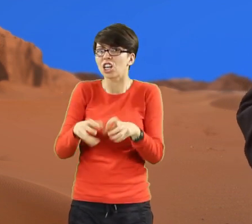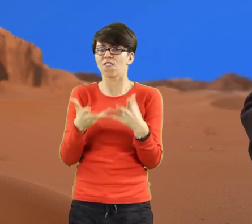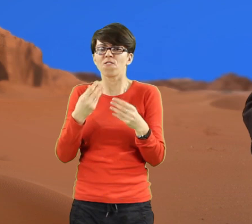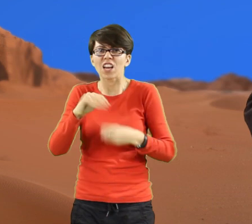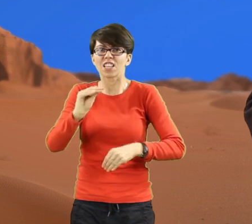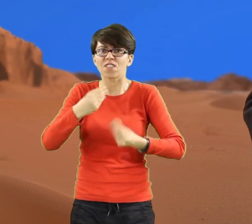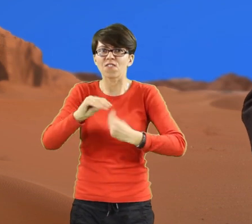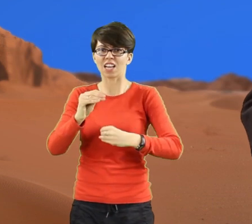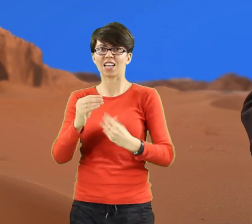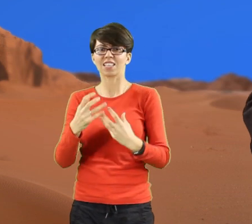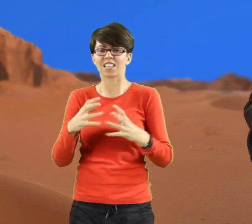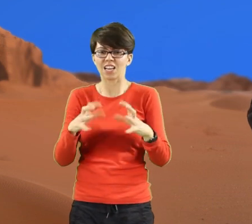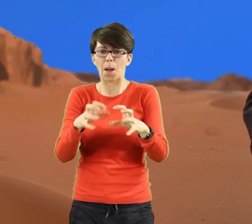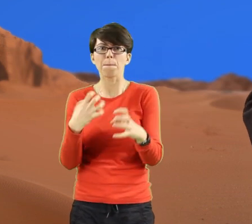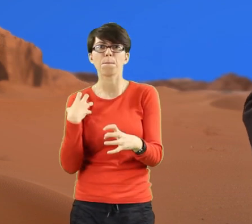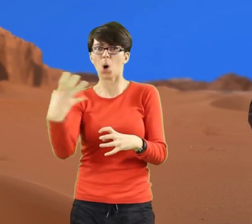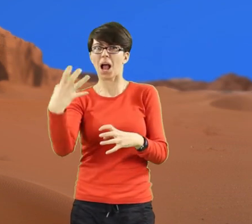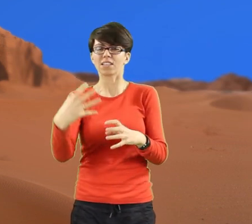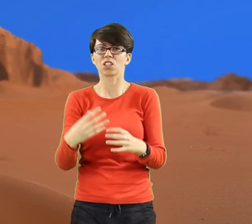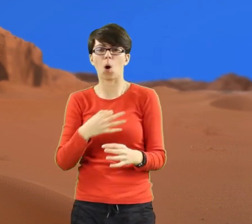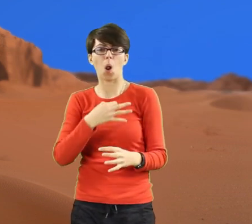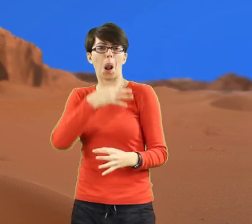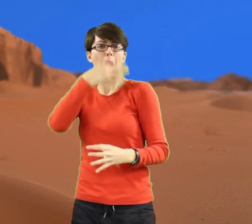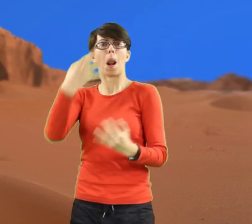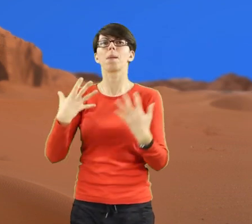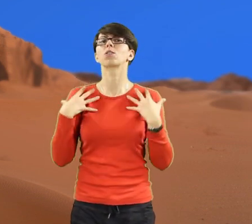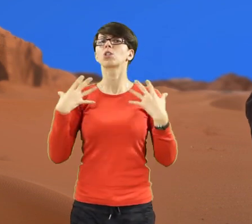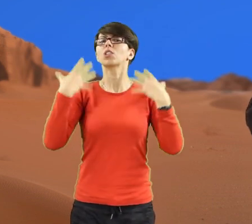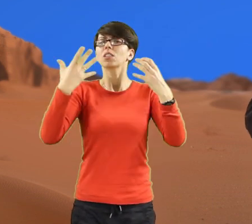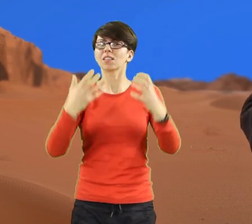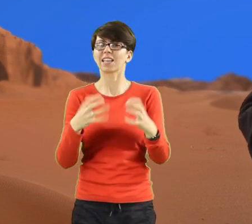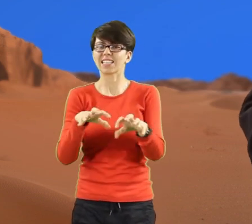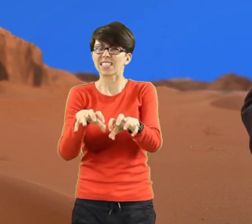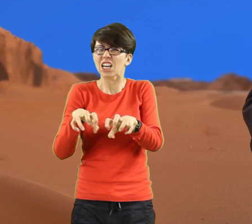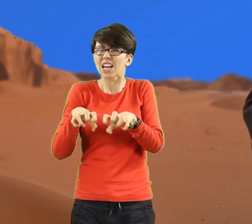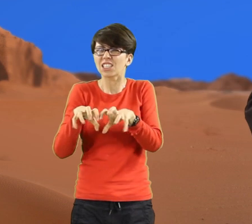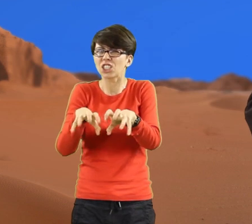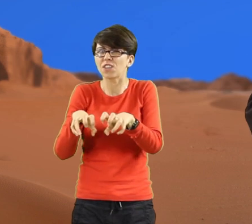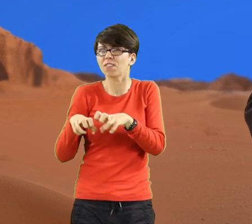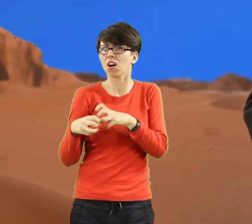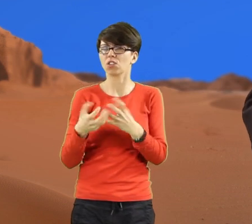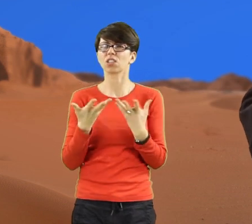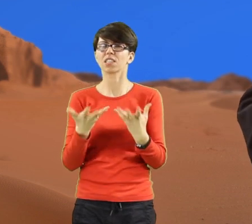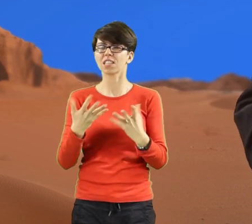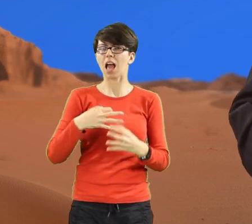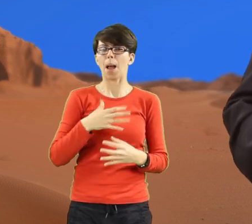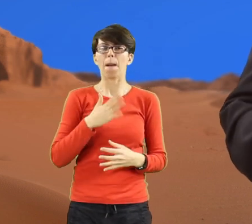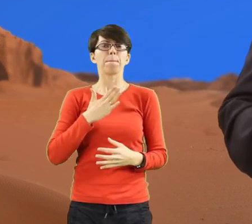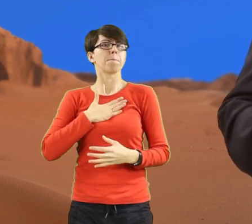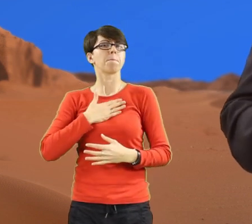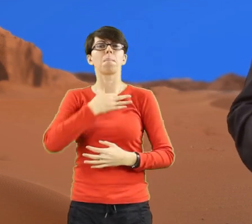by posiąść te wszystkie wspaniałości, bogactwa? Bo może uczynią życie łatwiejszym? Bo może